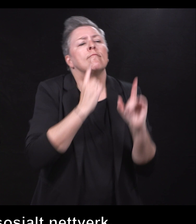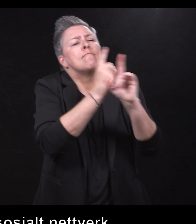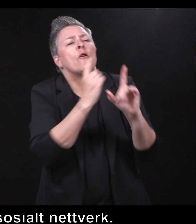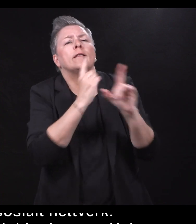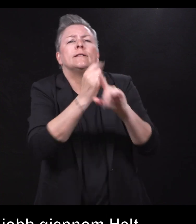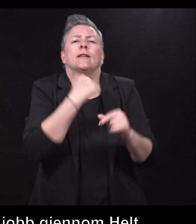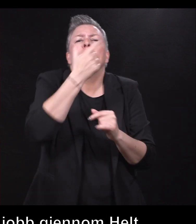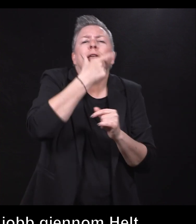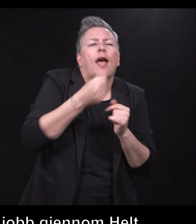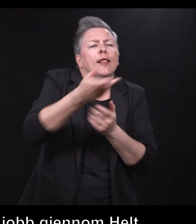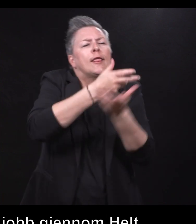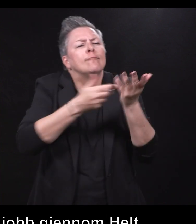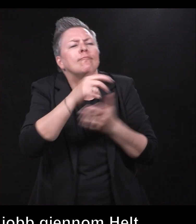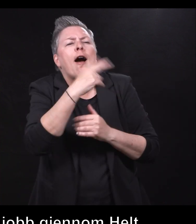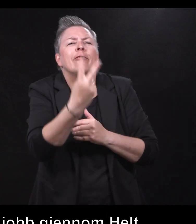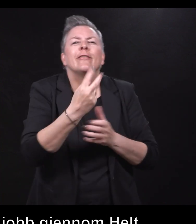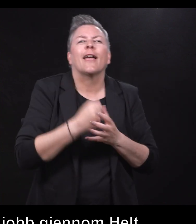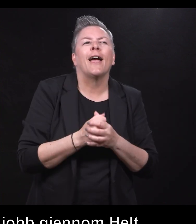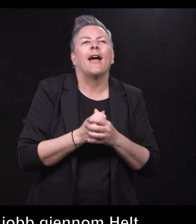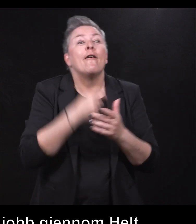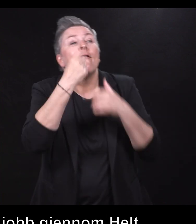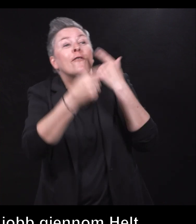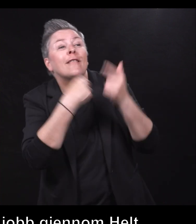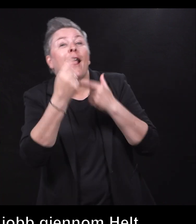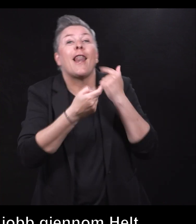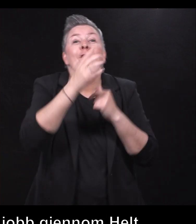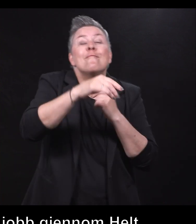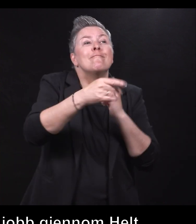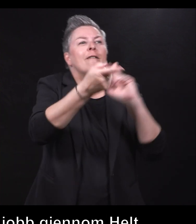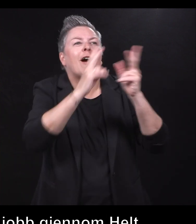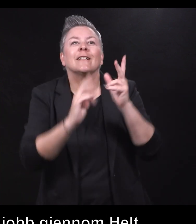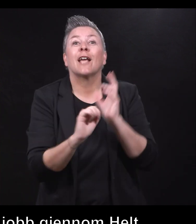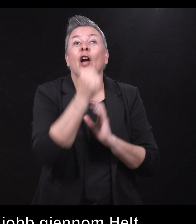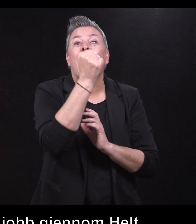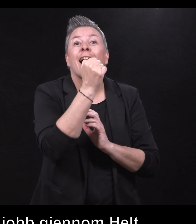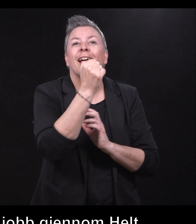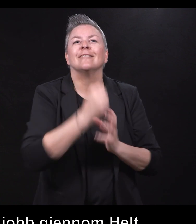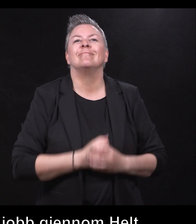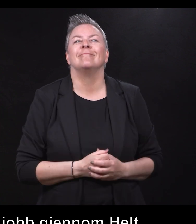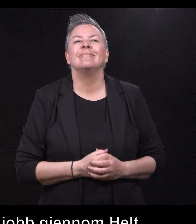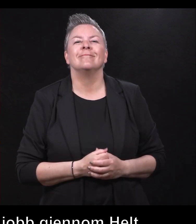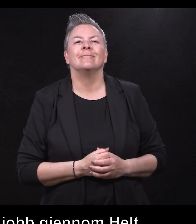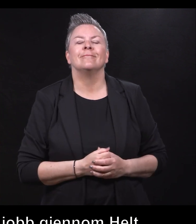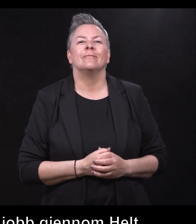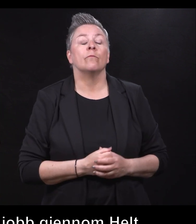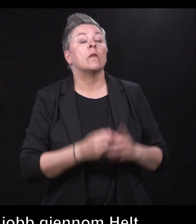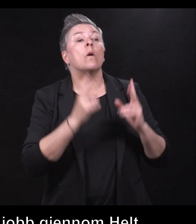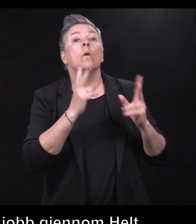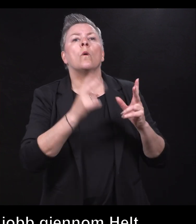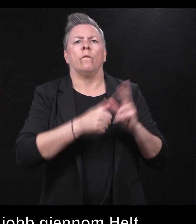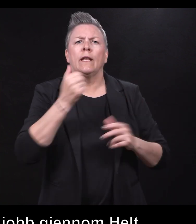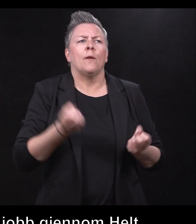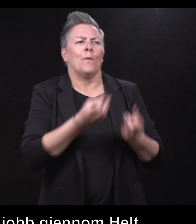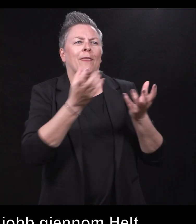kjent med andre, og fortelle om hverandres karrierer. Og så er det viktig å motivere